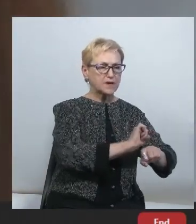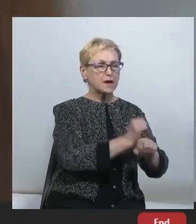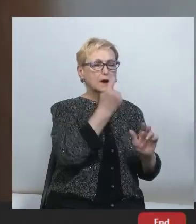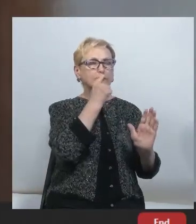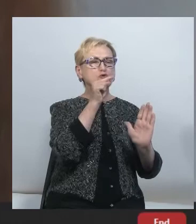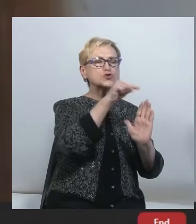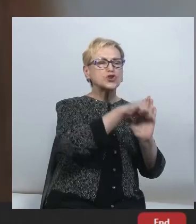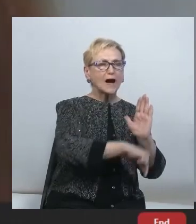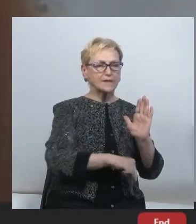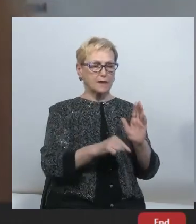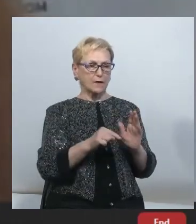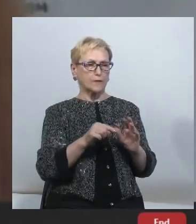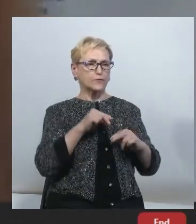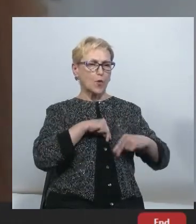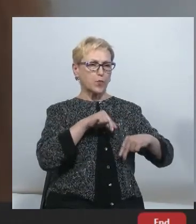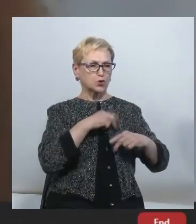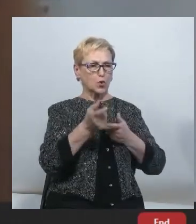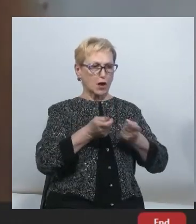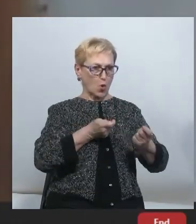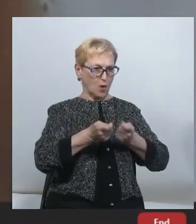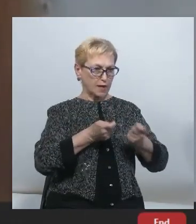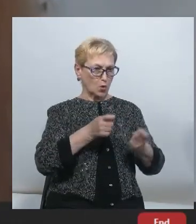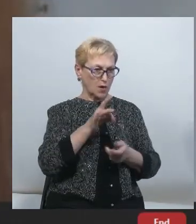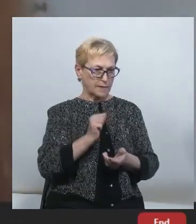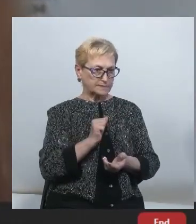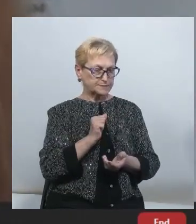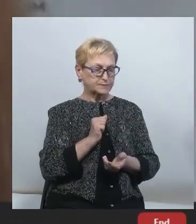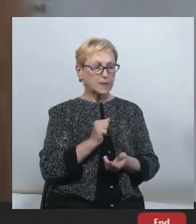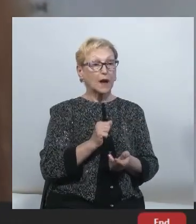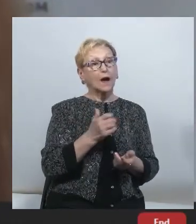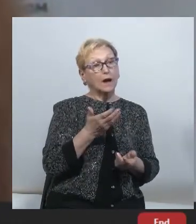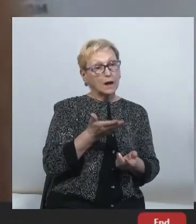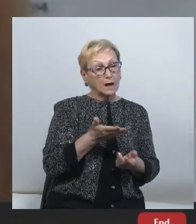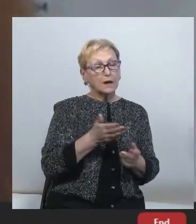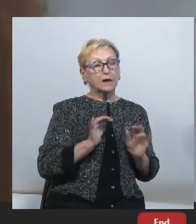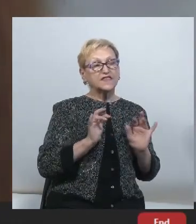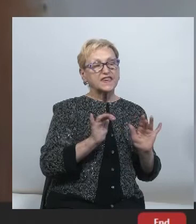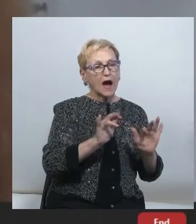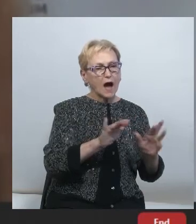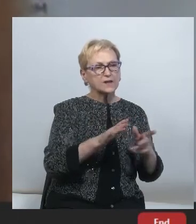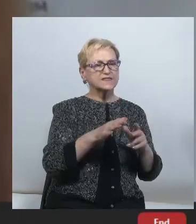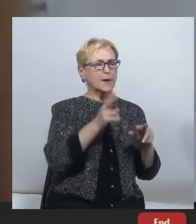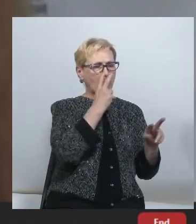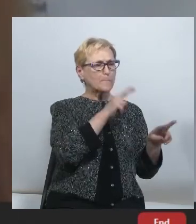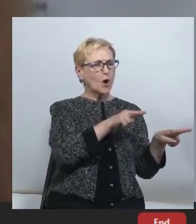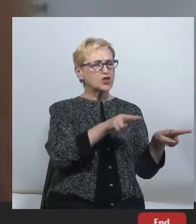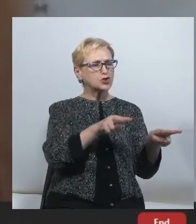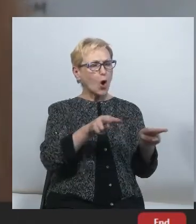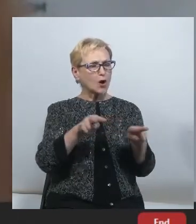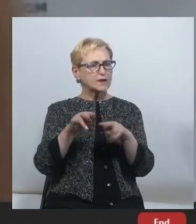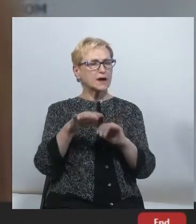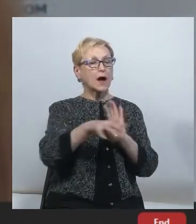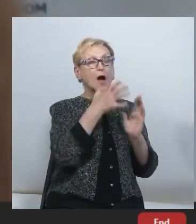роботу регулятора. Також важливе питання – це діяльність регулятора моніторинг під час